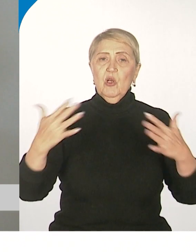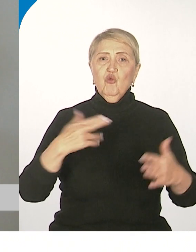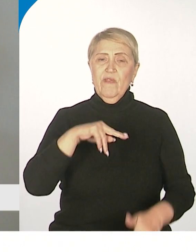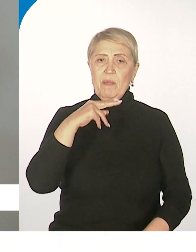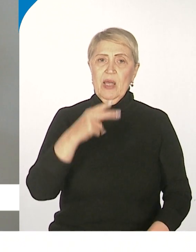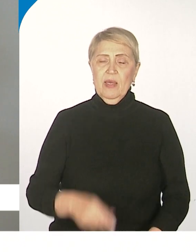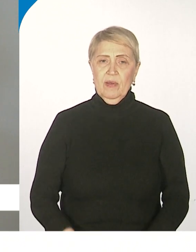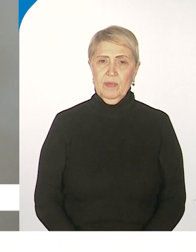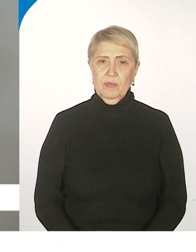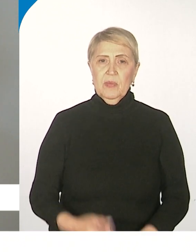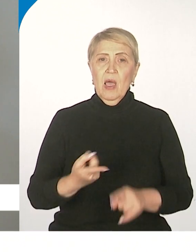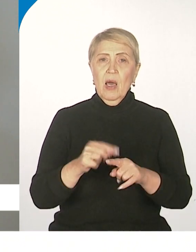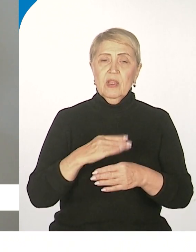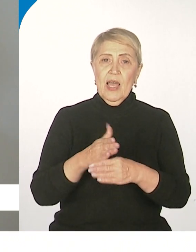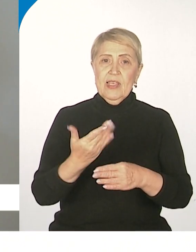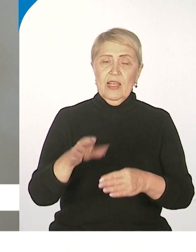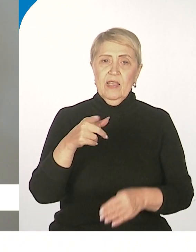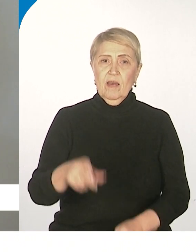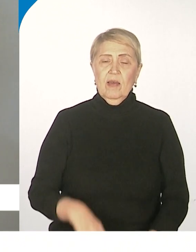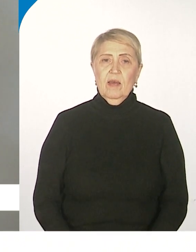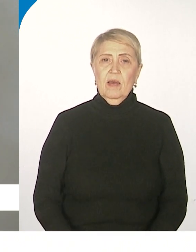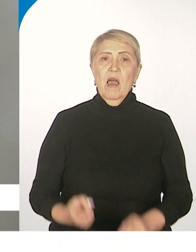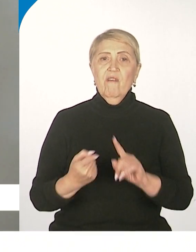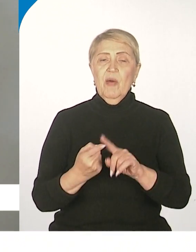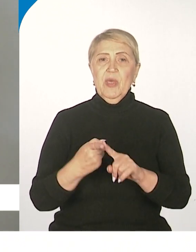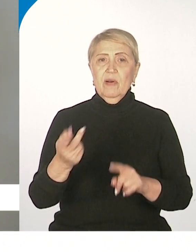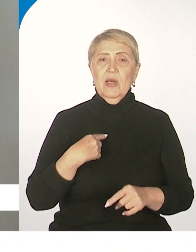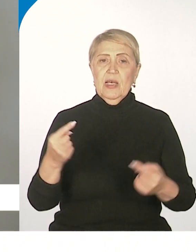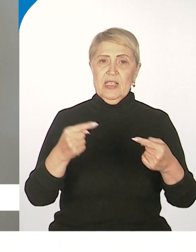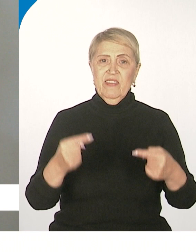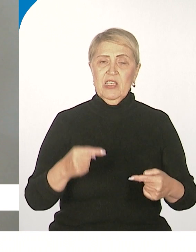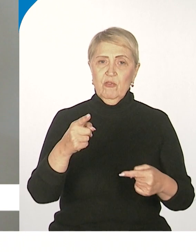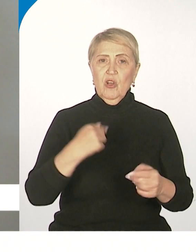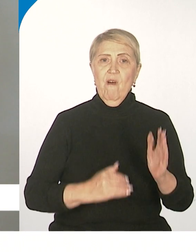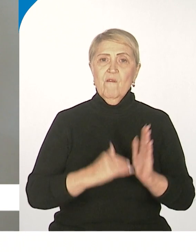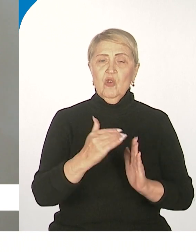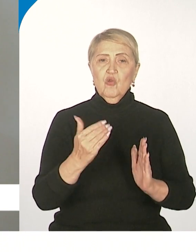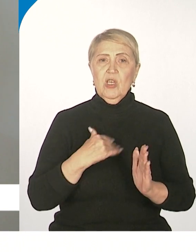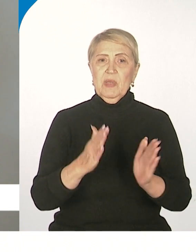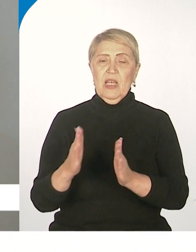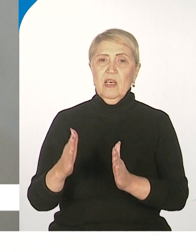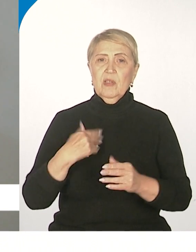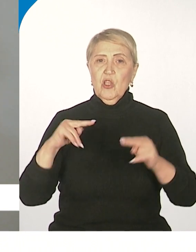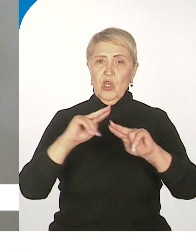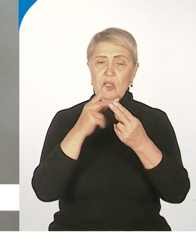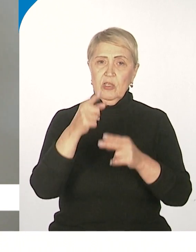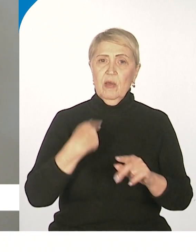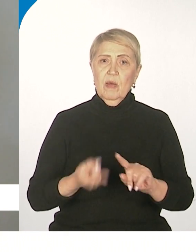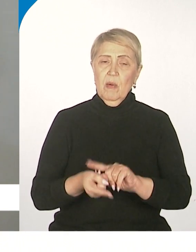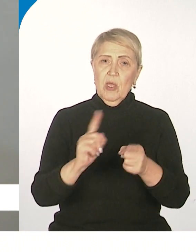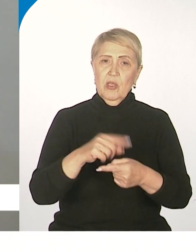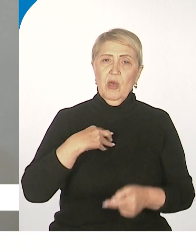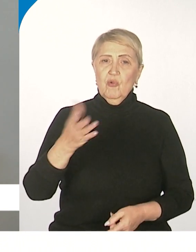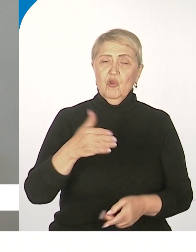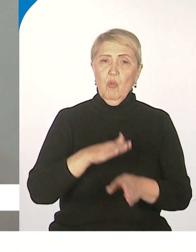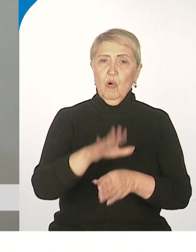отделение, во-первых, соответствующее высоким стандартам технологическим. Мы меняем целиком мебель, мы